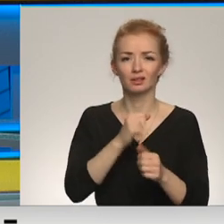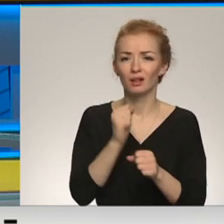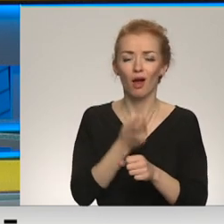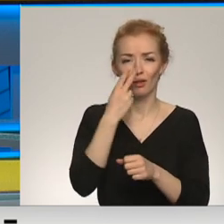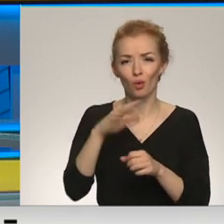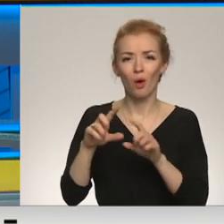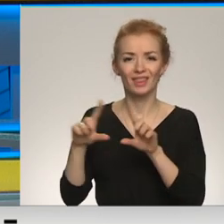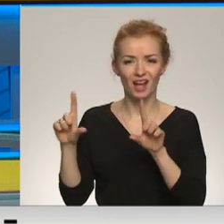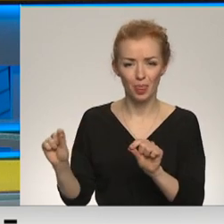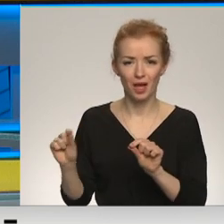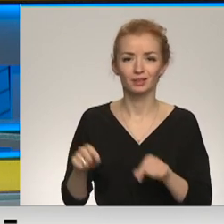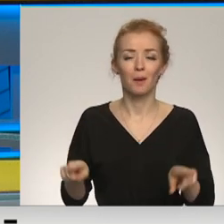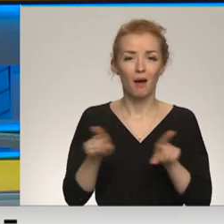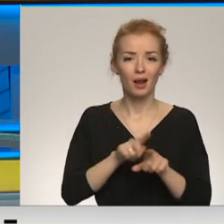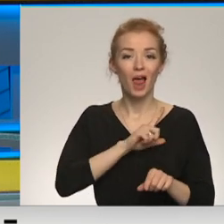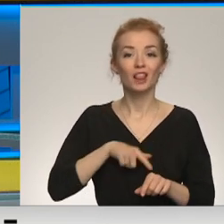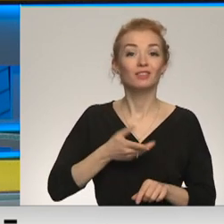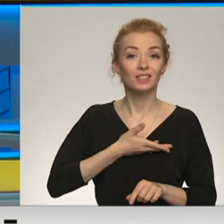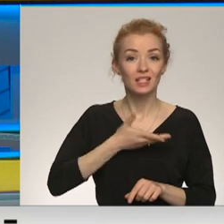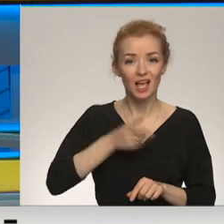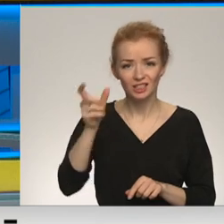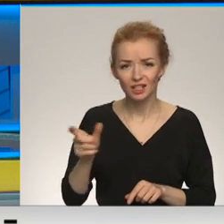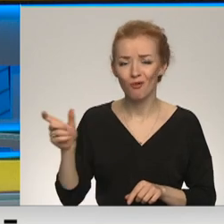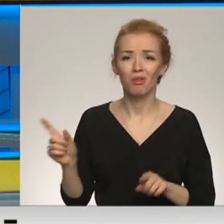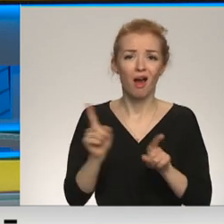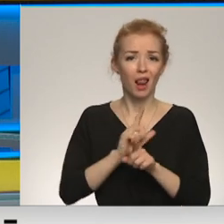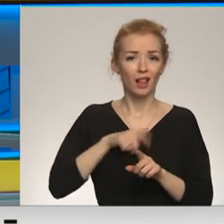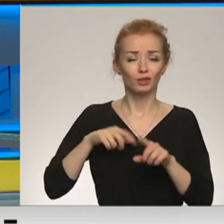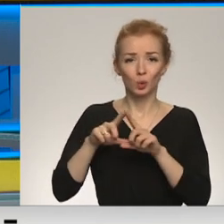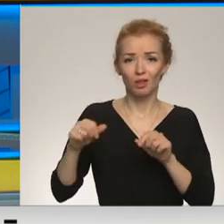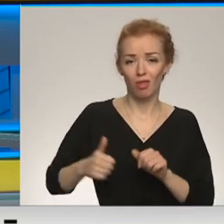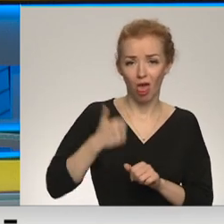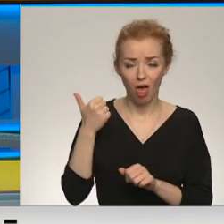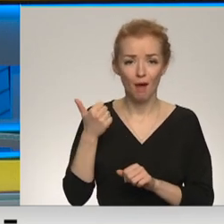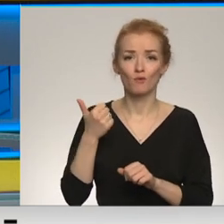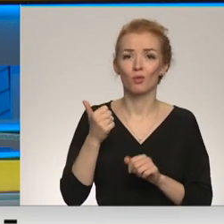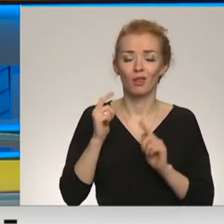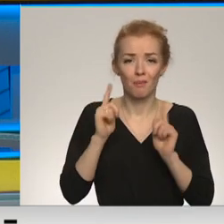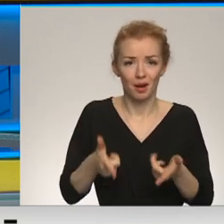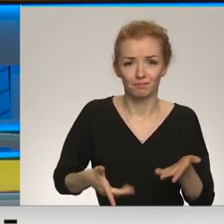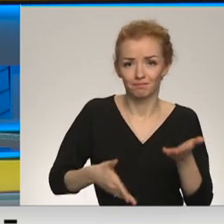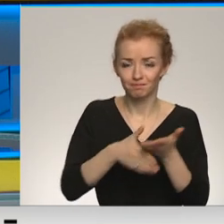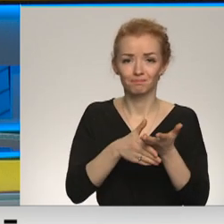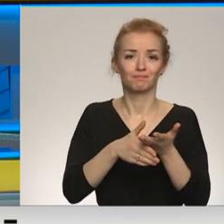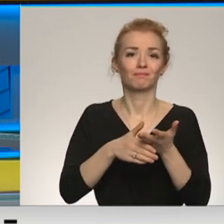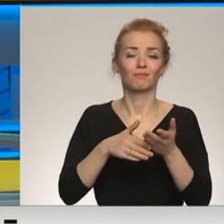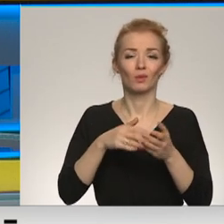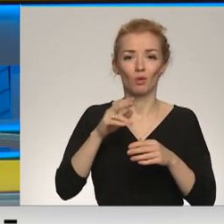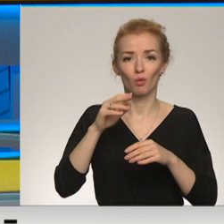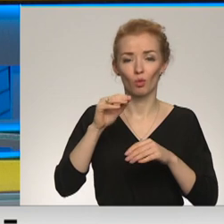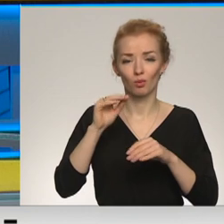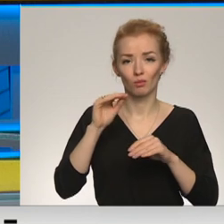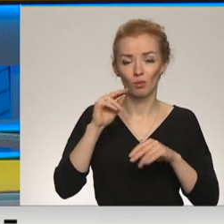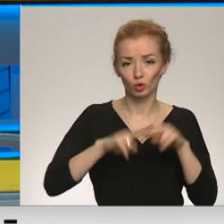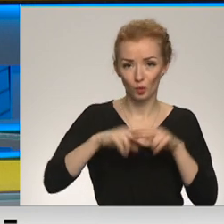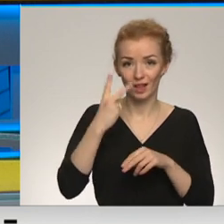dienestiem, gan arī no Latvijas iedzīvotēm no uzņemumiem. Piemēram, TechChill palīdzēja uztaisīt būtiski pa nakti,